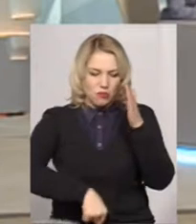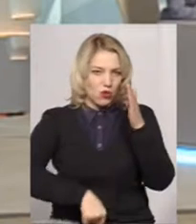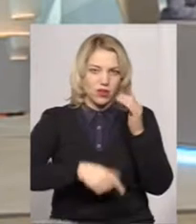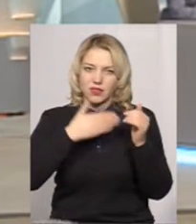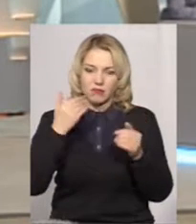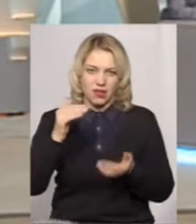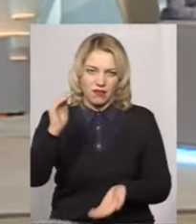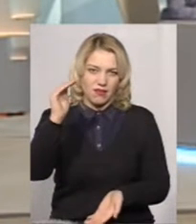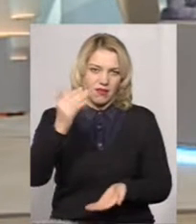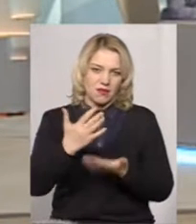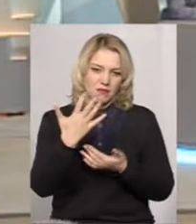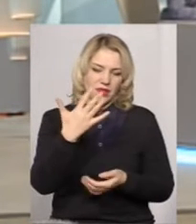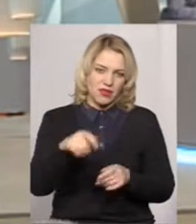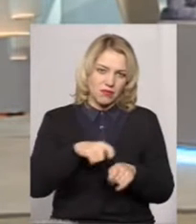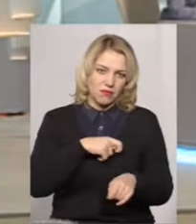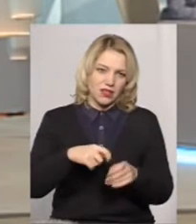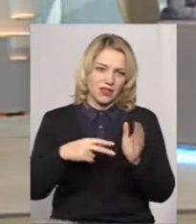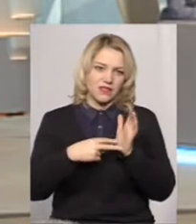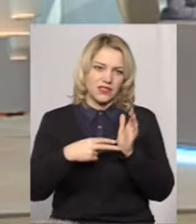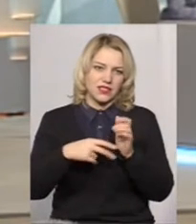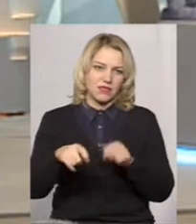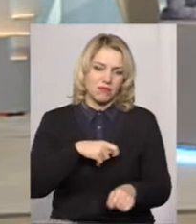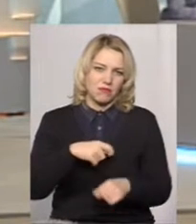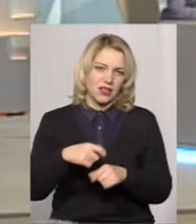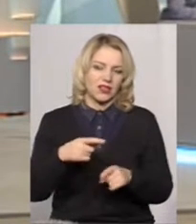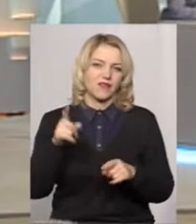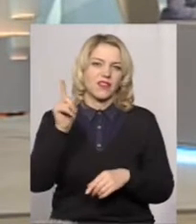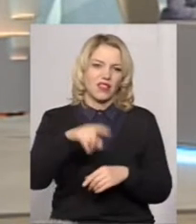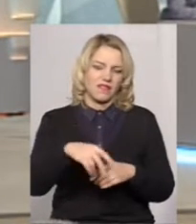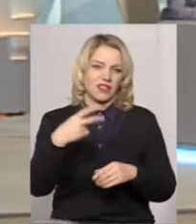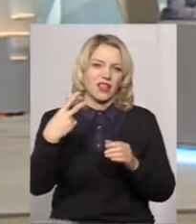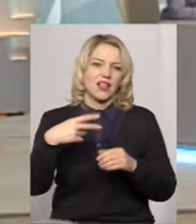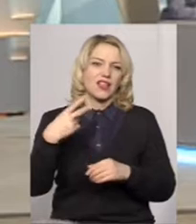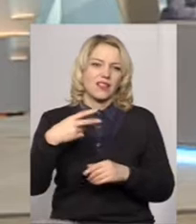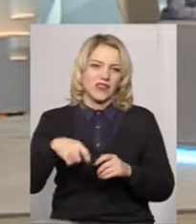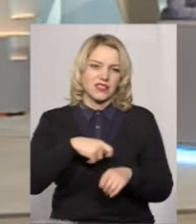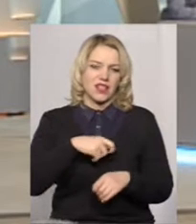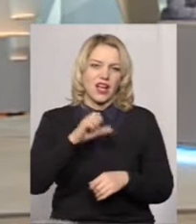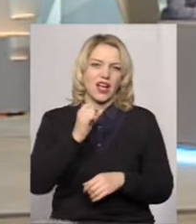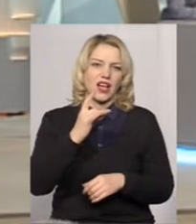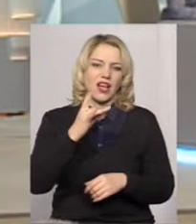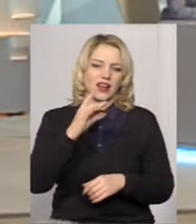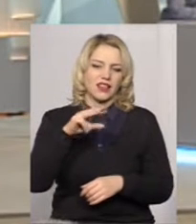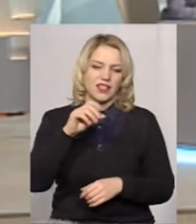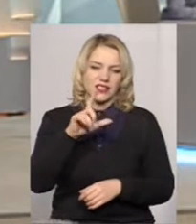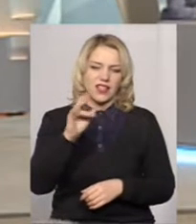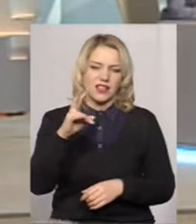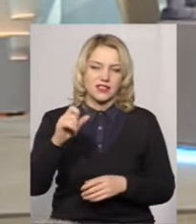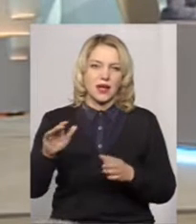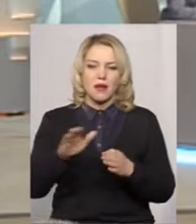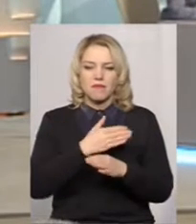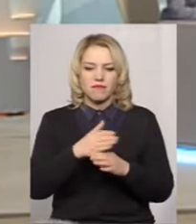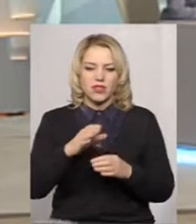П'ять метрів, сім, десять метрів. Це вже двадцять, це все одно підкірна вода. Це так звана артизіанська, це між